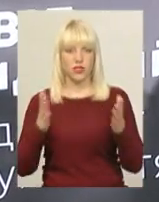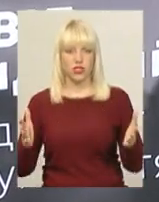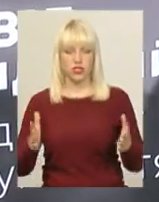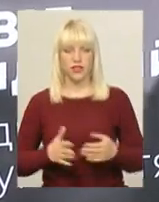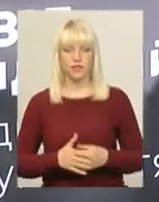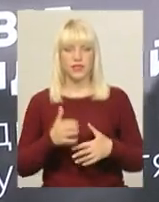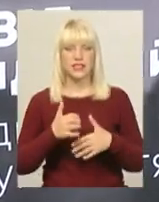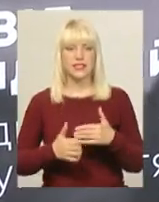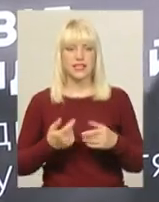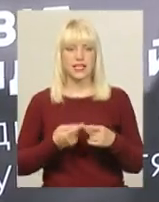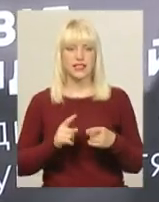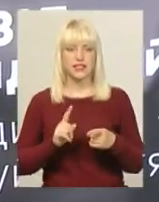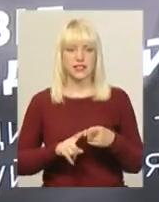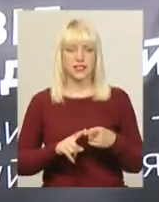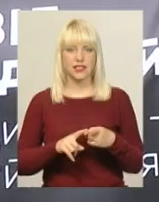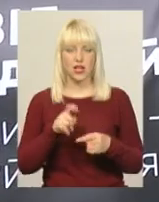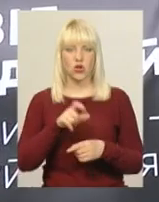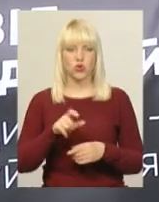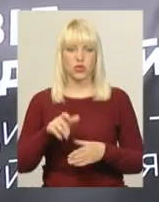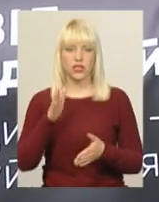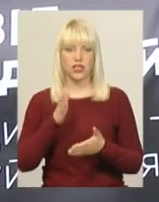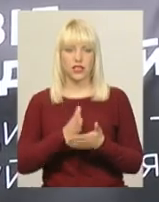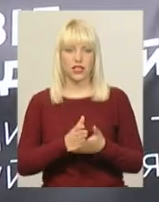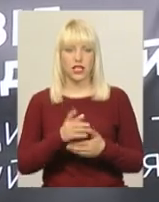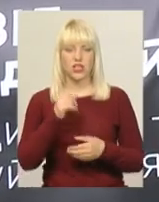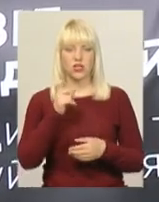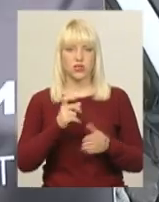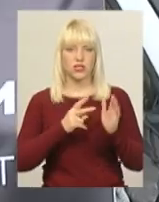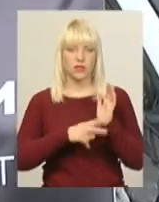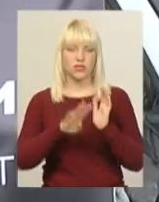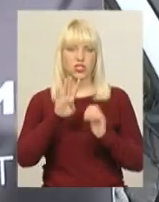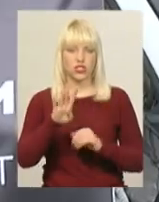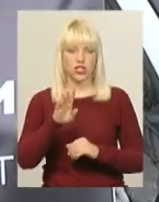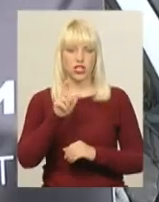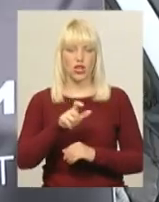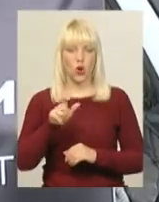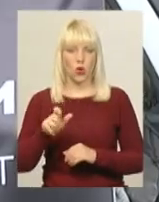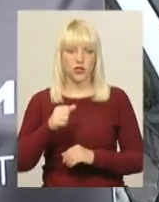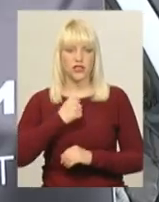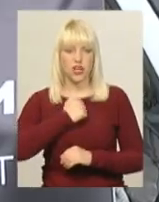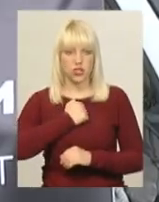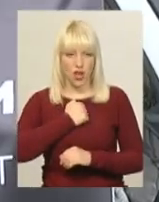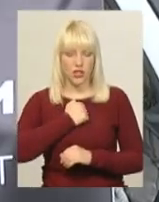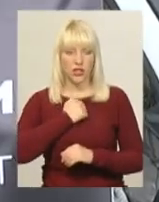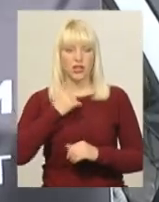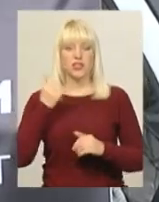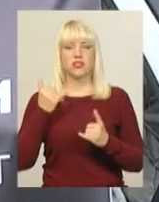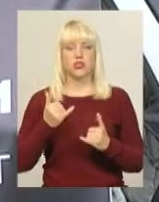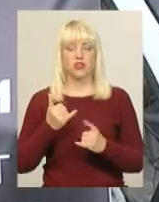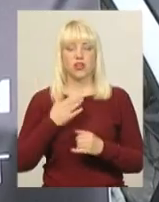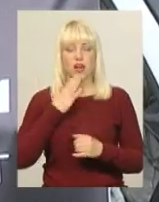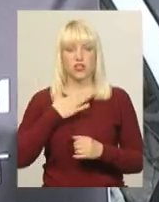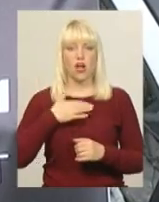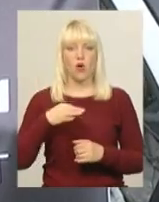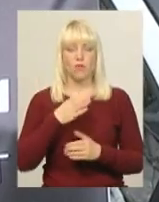Серед цих іншікованих людей, на жаль, у нас є 154 дитинки. Прийняно з регіонами, наша область має низький